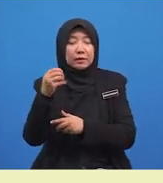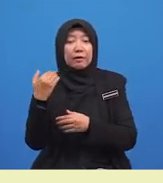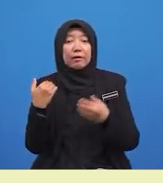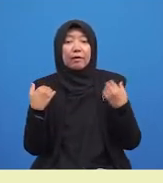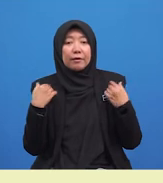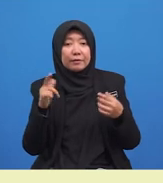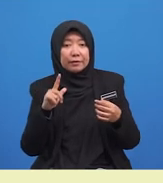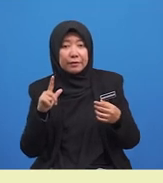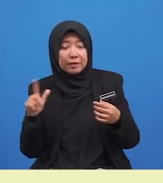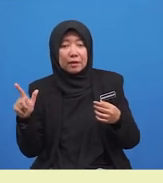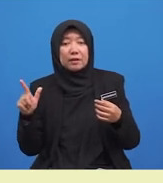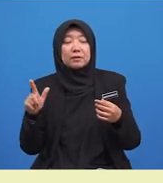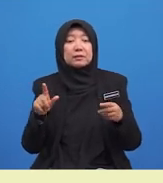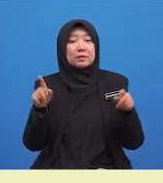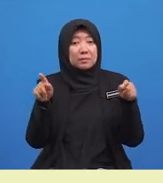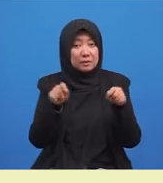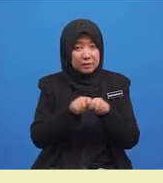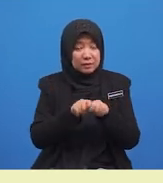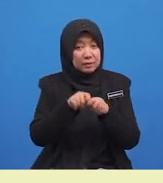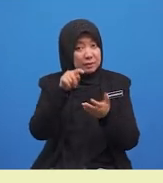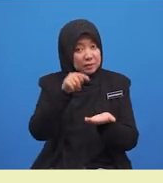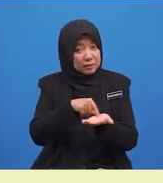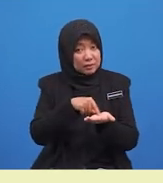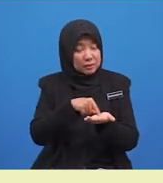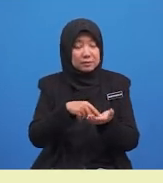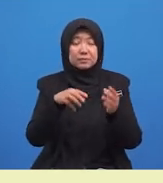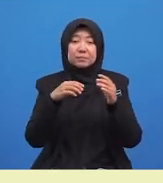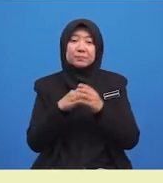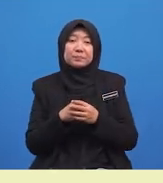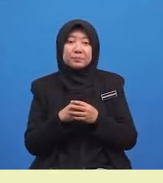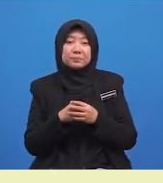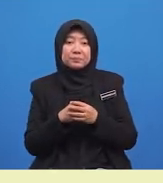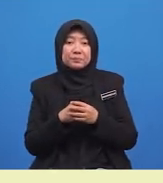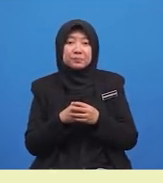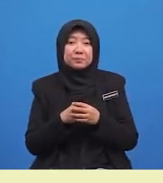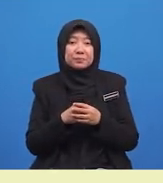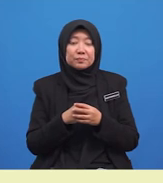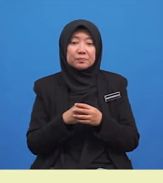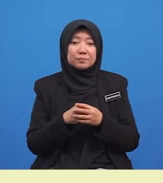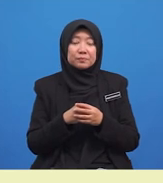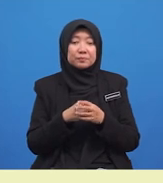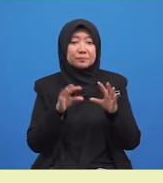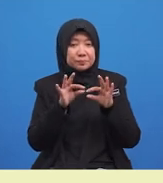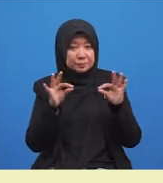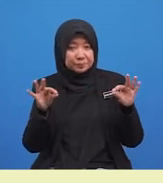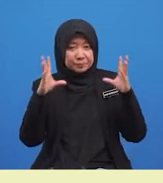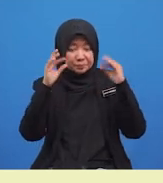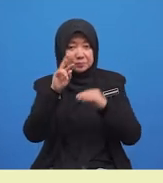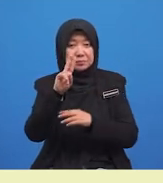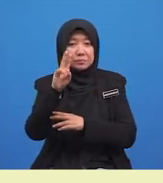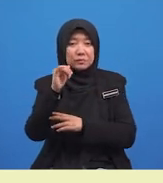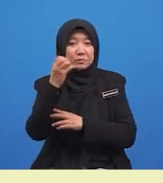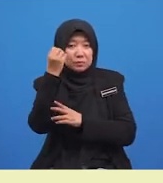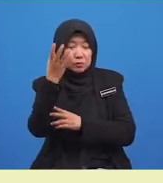seperti berikut. Cikgu Rohana memberitahu murid-muridnya bahawa